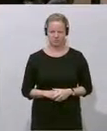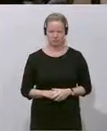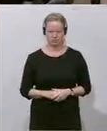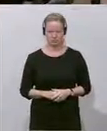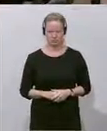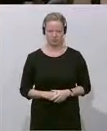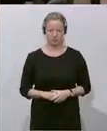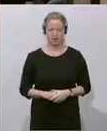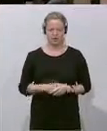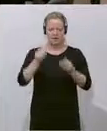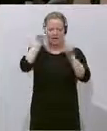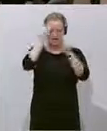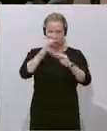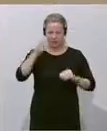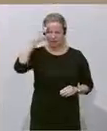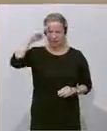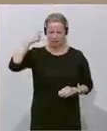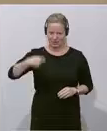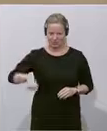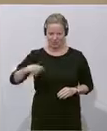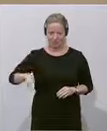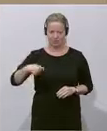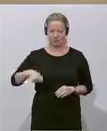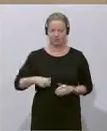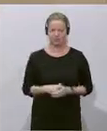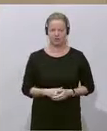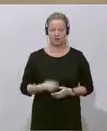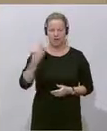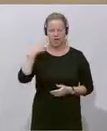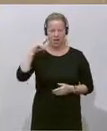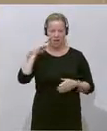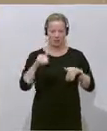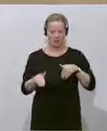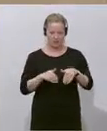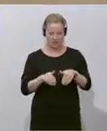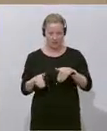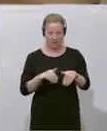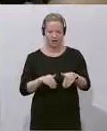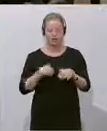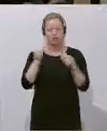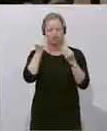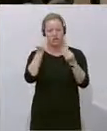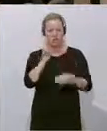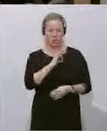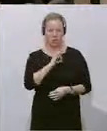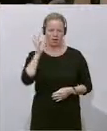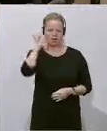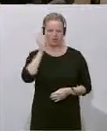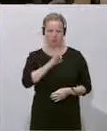Sehr geehrter Herr Präsident, Herr Minister, geschätzte Kolleginnen und Kollegen,